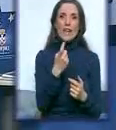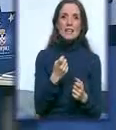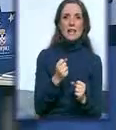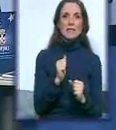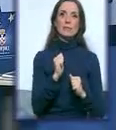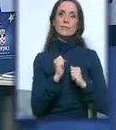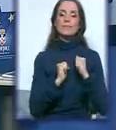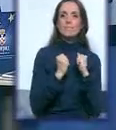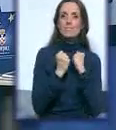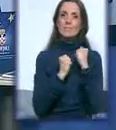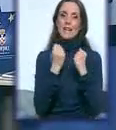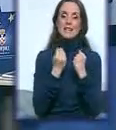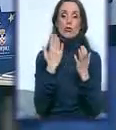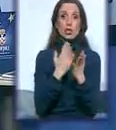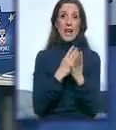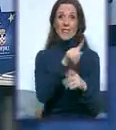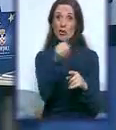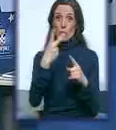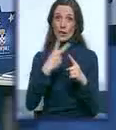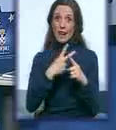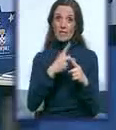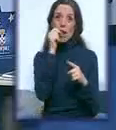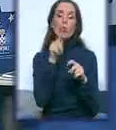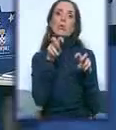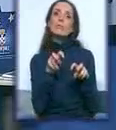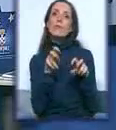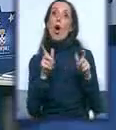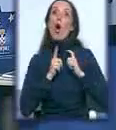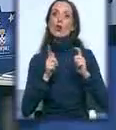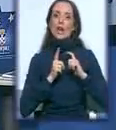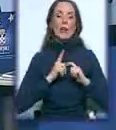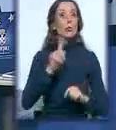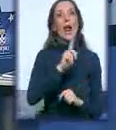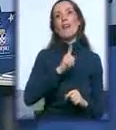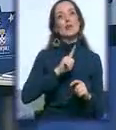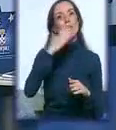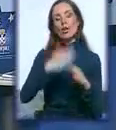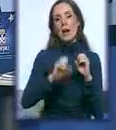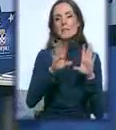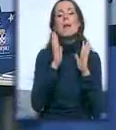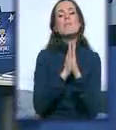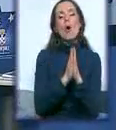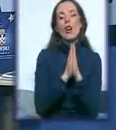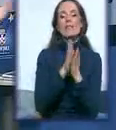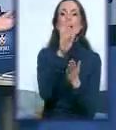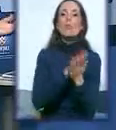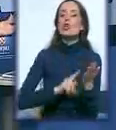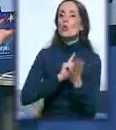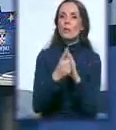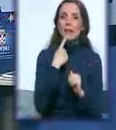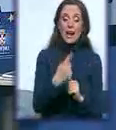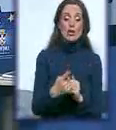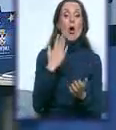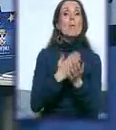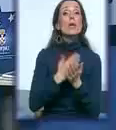zato što sada već pored malih ekrana sede oni koji očekuju pa da ne čekaju skroz kraju, mislije. Hajdemo na početku, bio je konkurs ove godine, ja sam ga ovdje